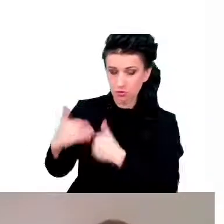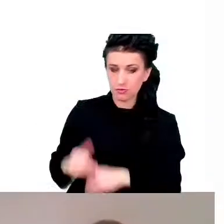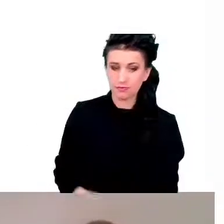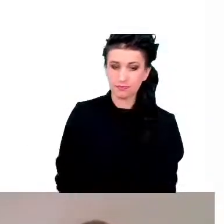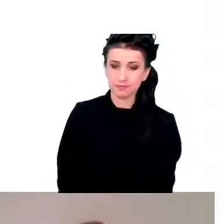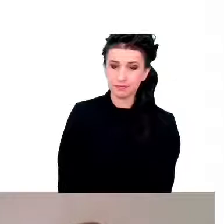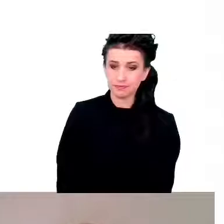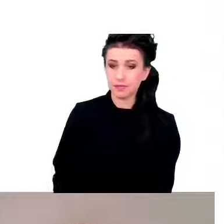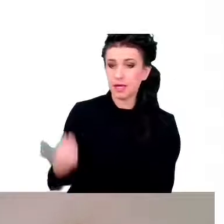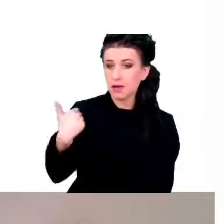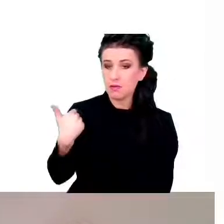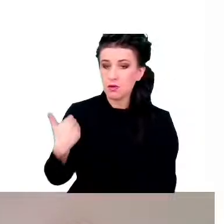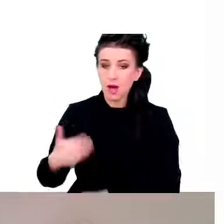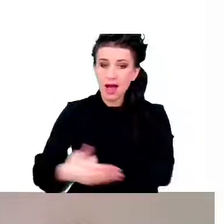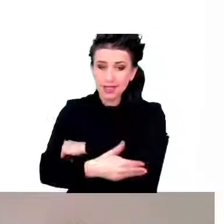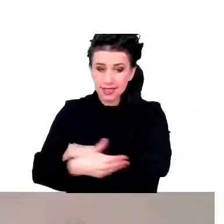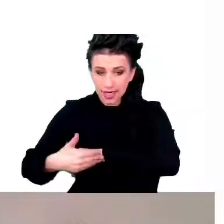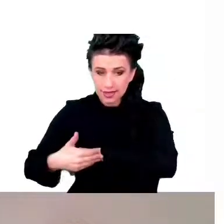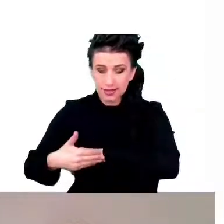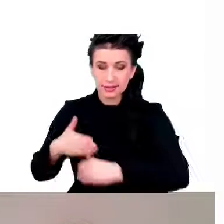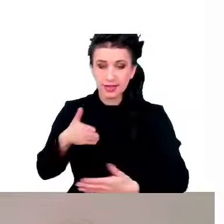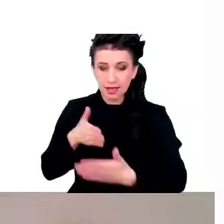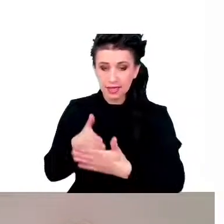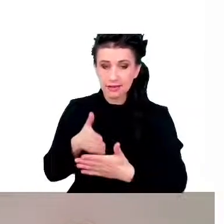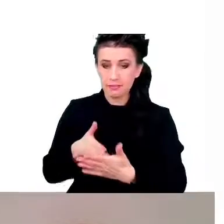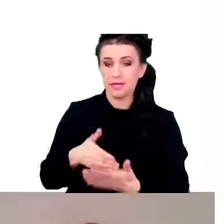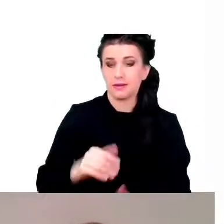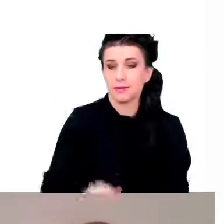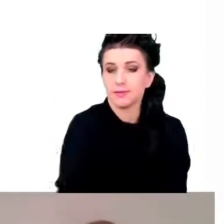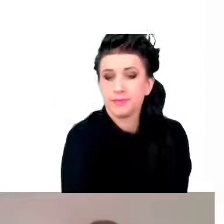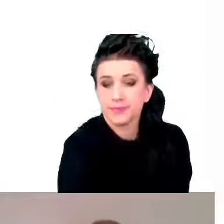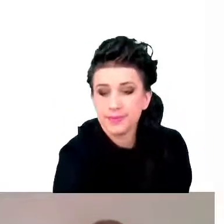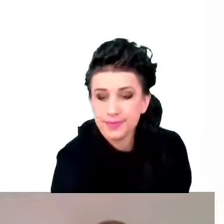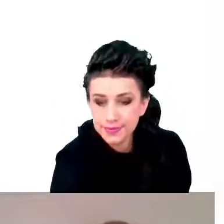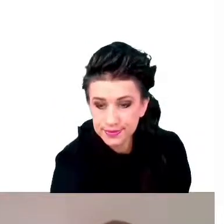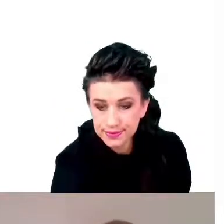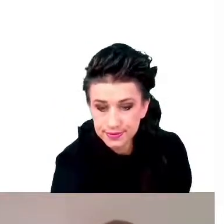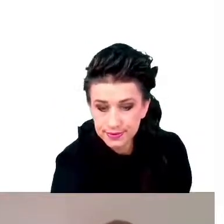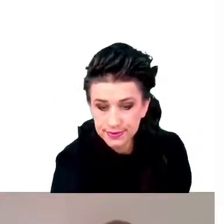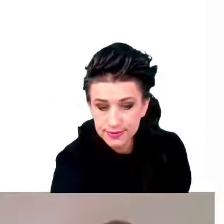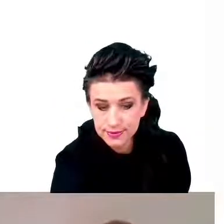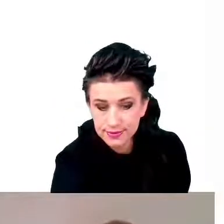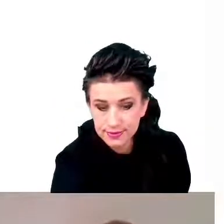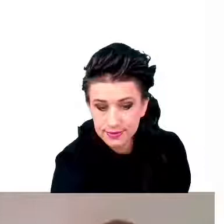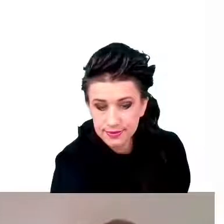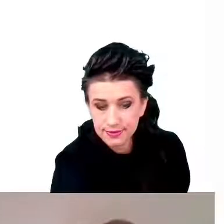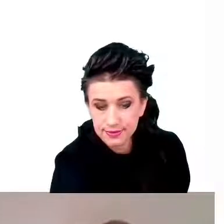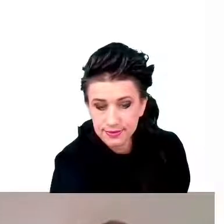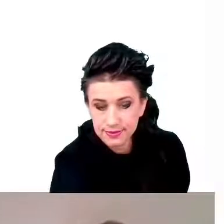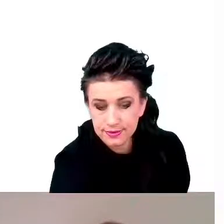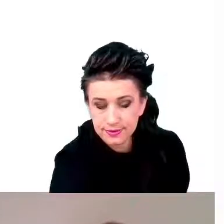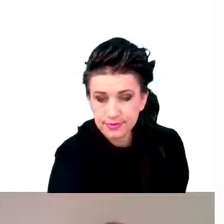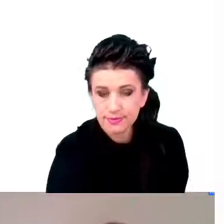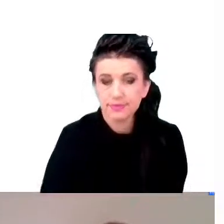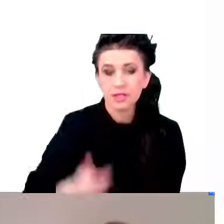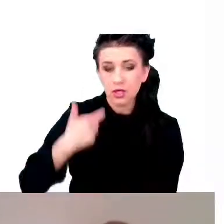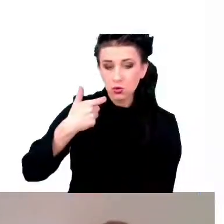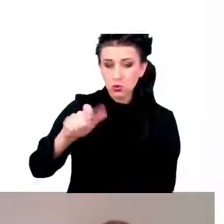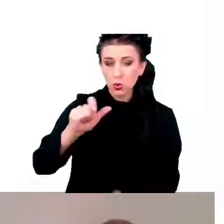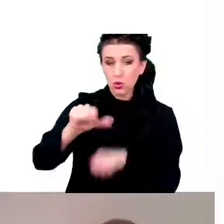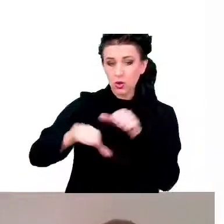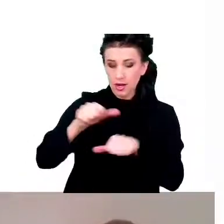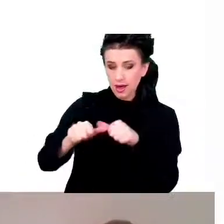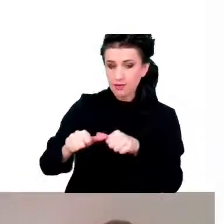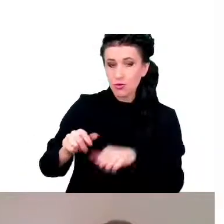była pewna granica, której ludzie, długość życia, której ludzie nie przekraczali. To było około 100 lat. I